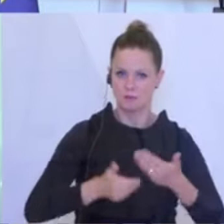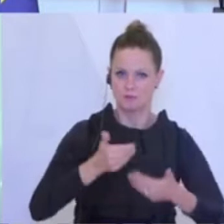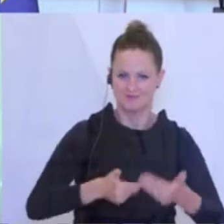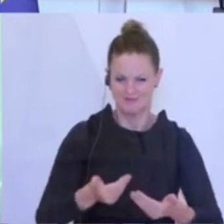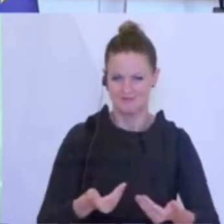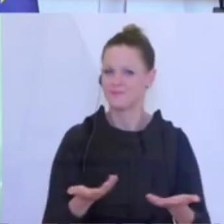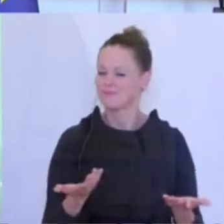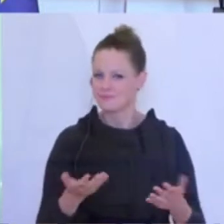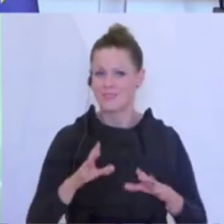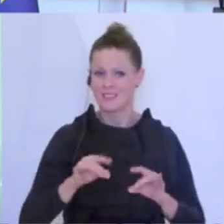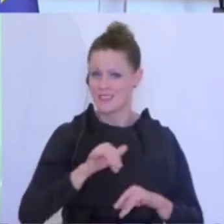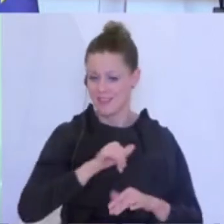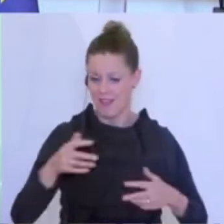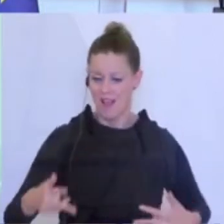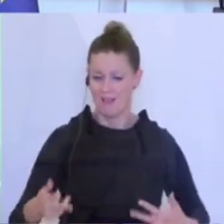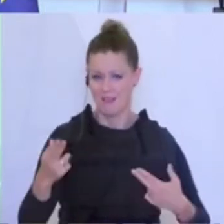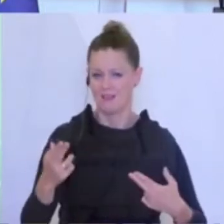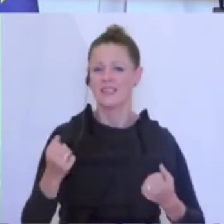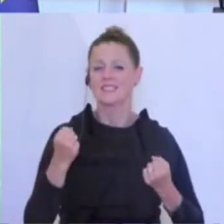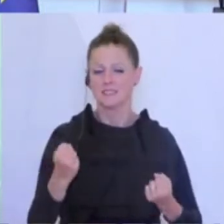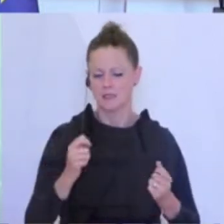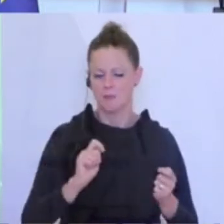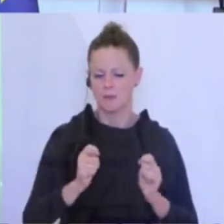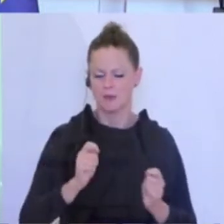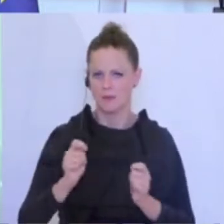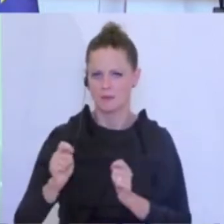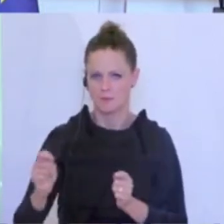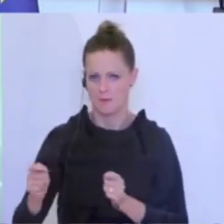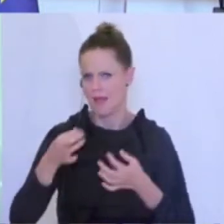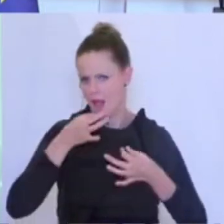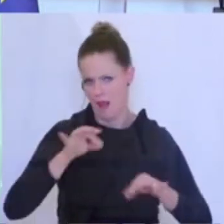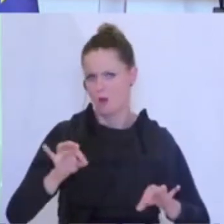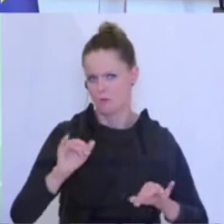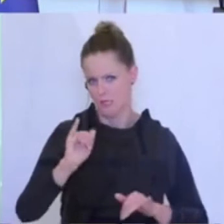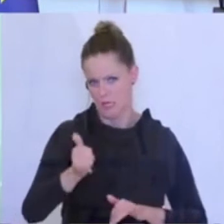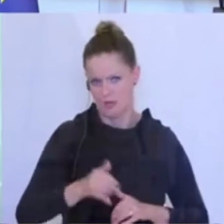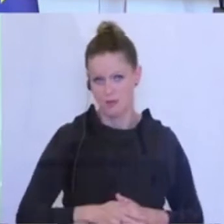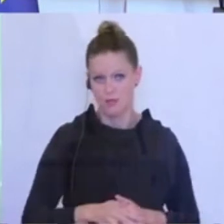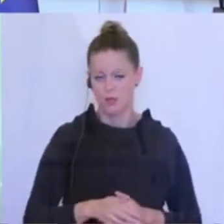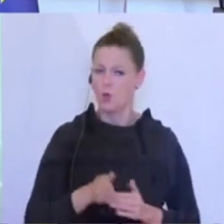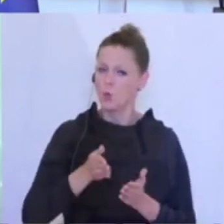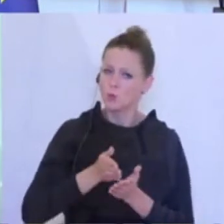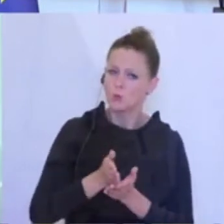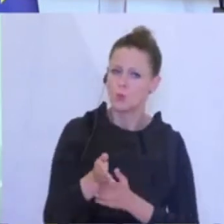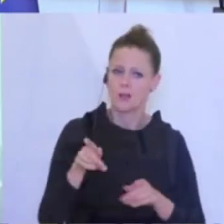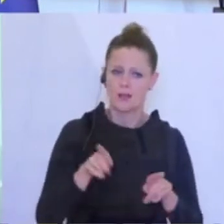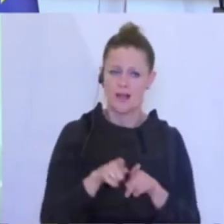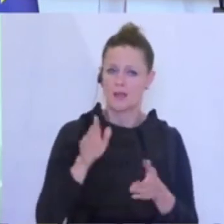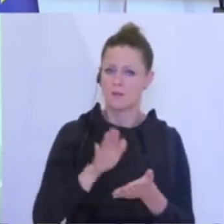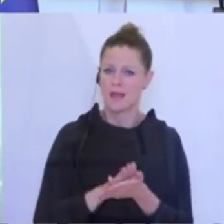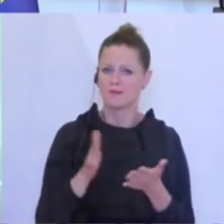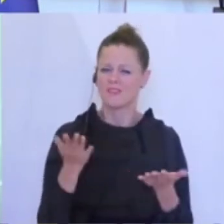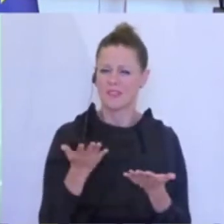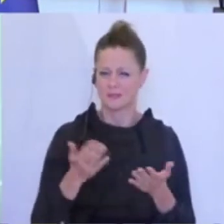sind Nachjustierungen notwendig und erlaubt. Was konstant bleibt, ist die Summe,